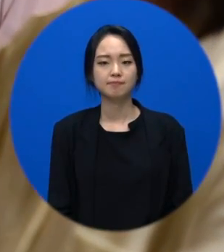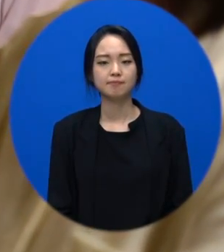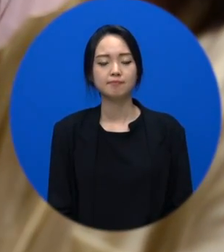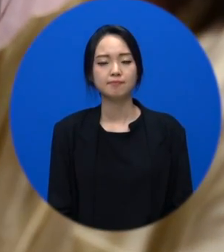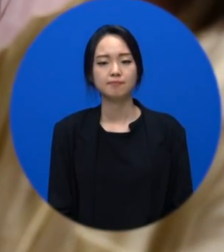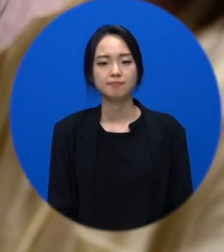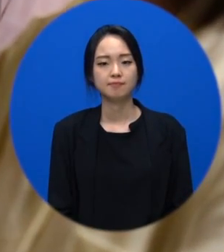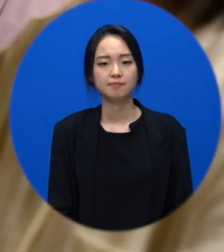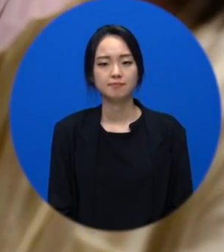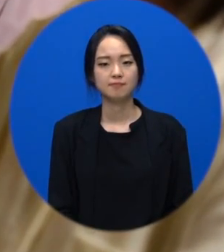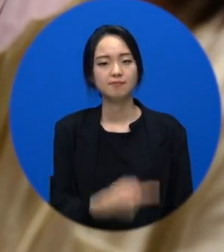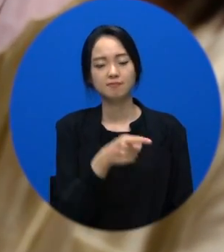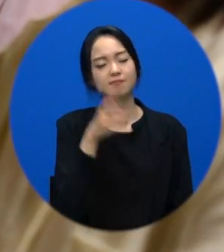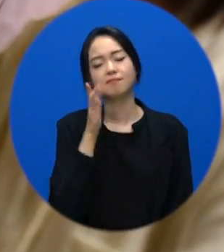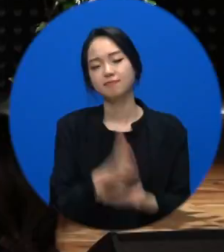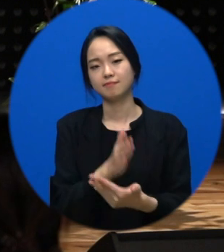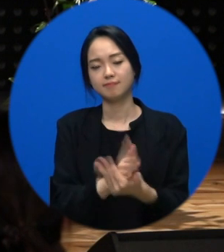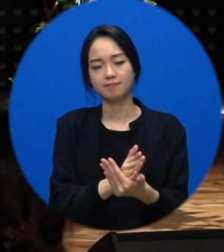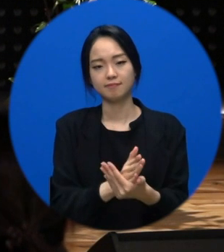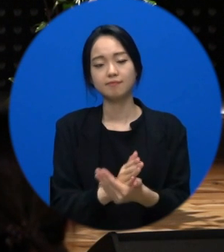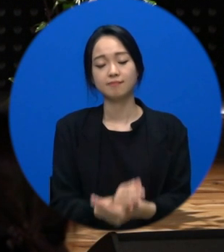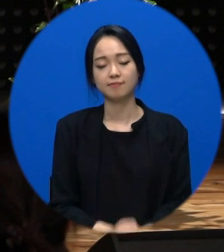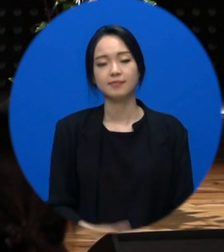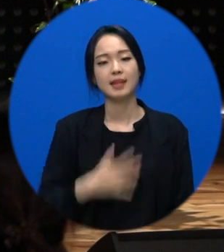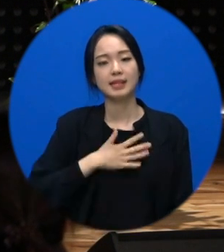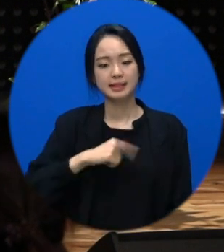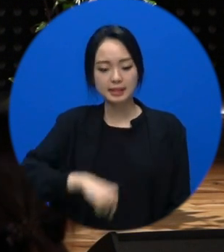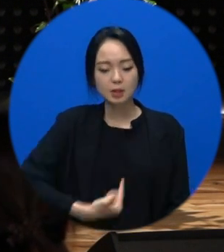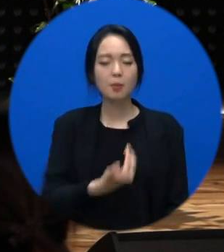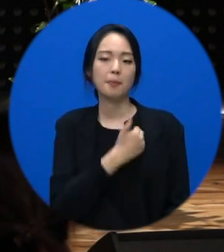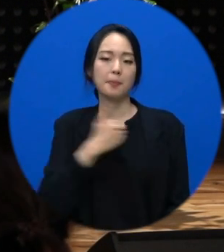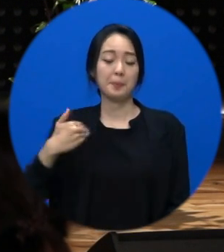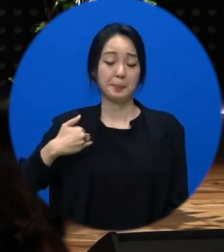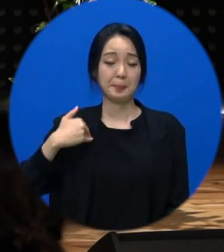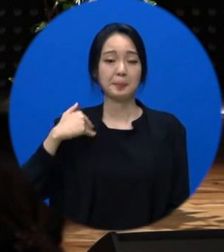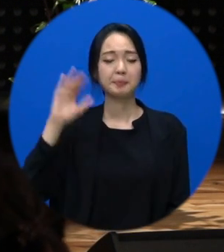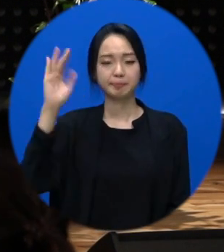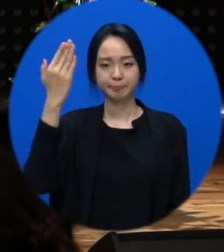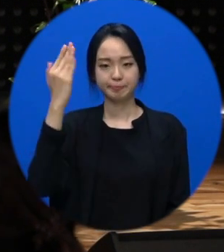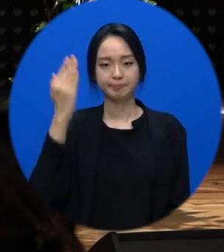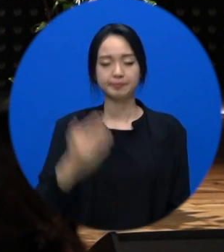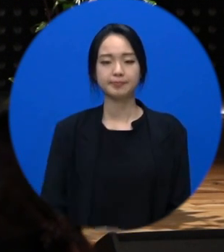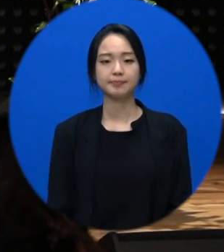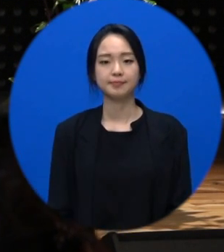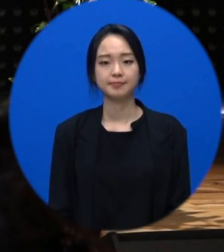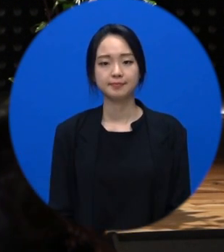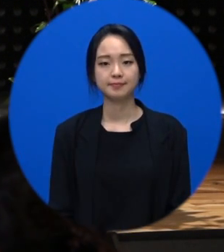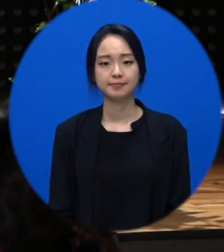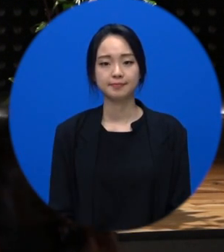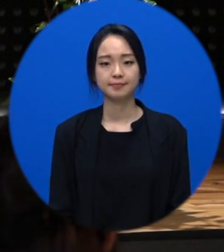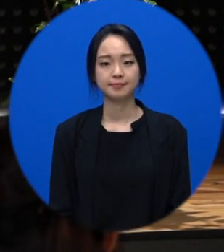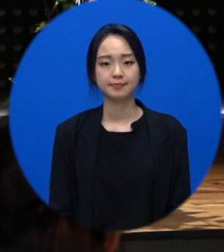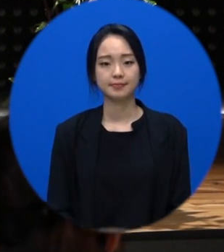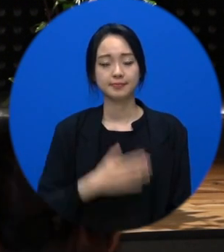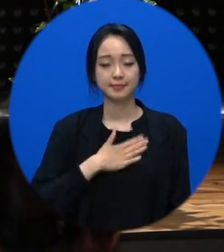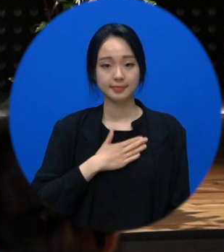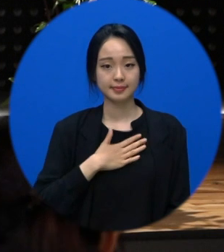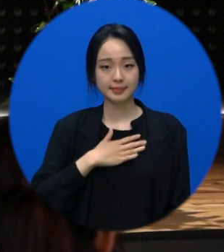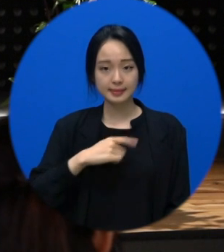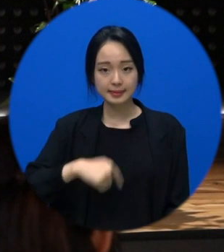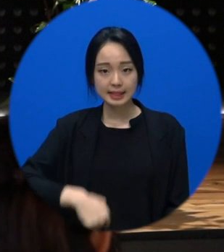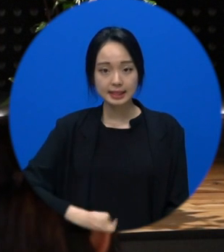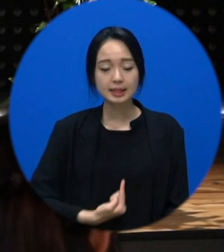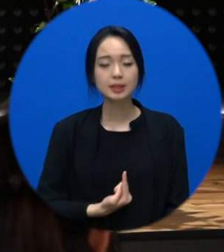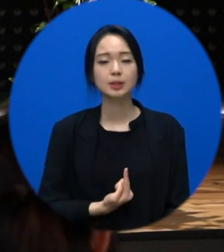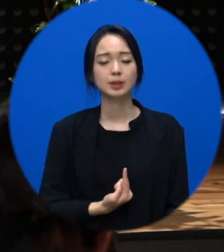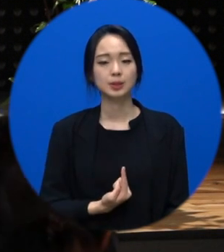그냥 나는 나 만족하려고 성형수술을 한 거예요. 네. 그럼 되진 거지 뭐. 자 나를 있는 그대로 보는